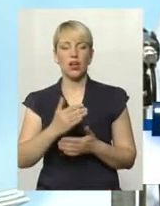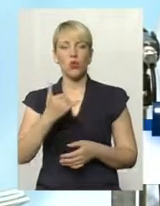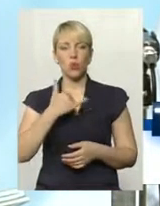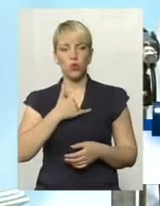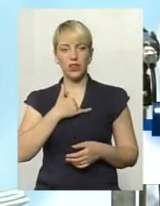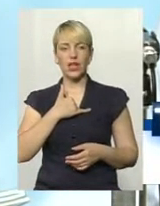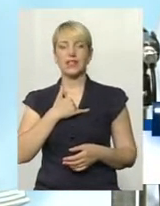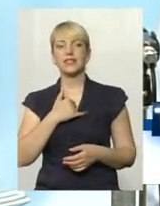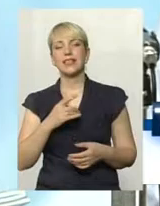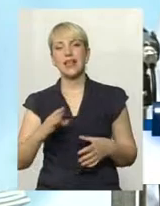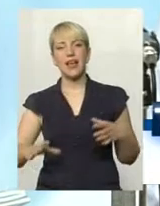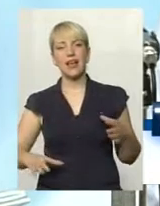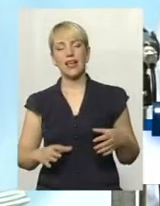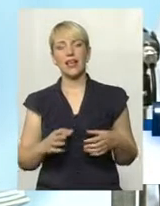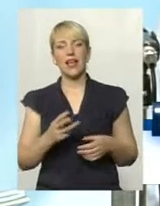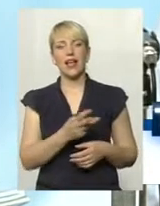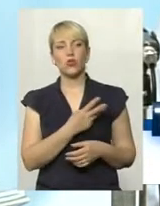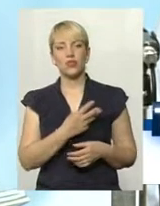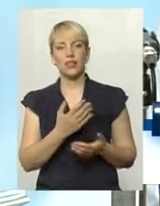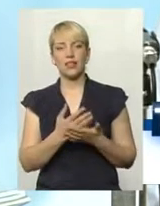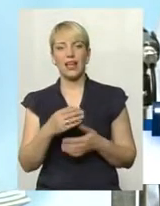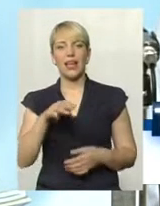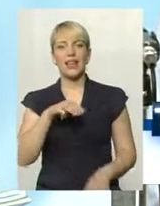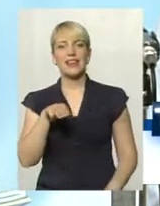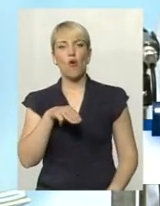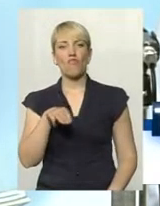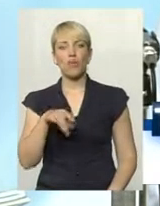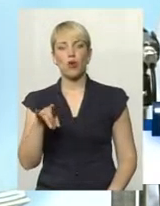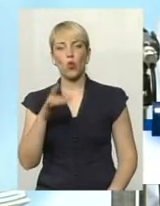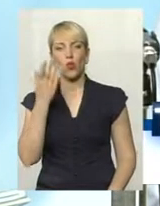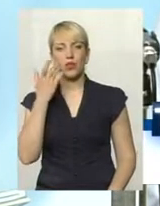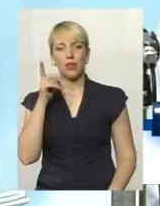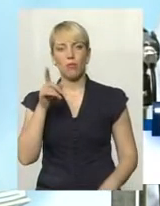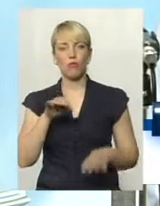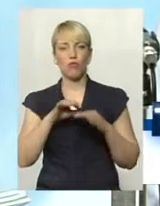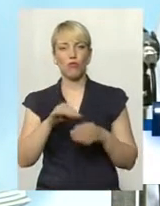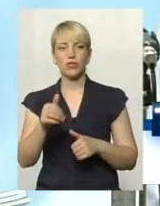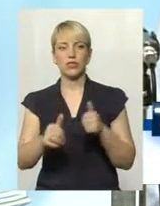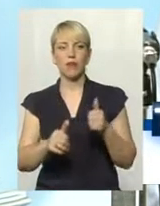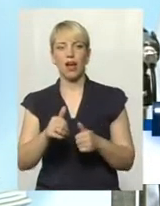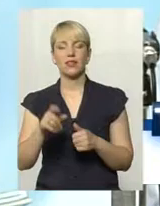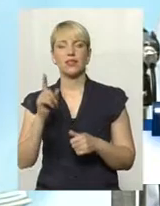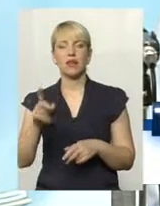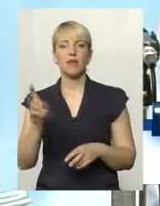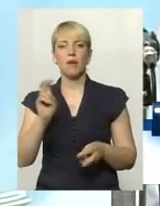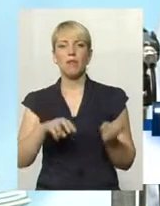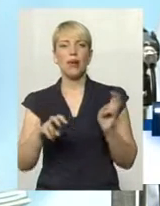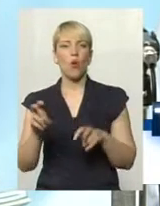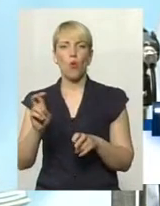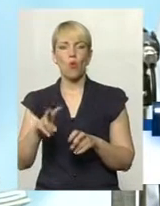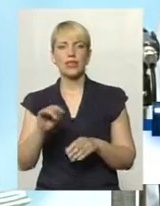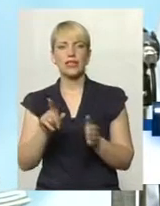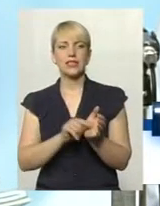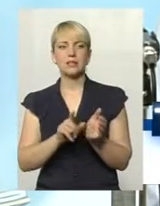ентузіасти, є і райони, наприклад, Теофіпольський район, коли там проводимо змагання, то там приходять всі, і приходять і з